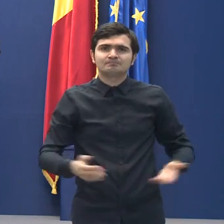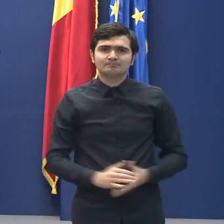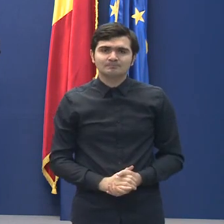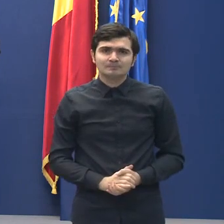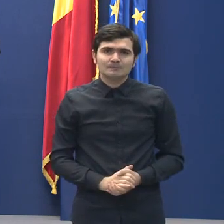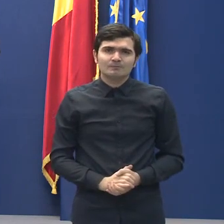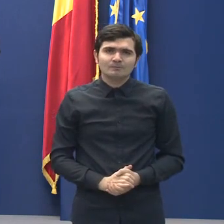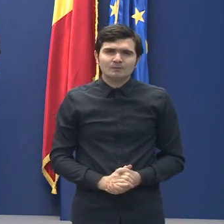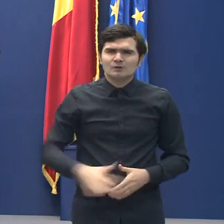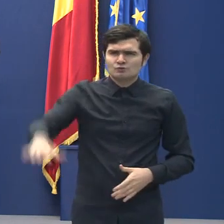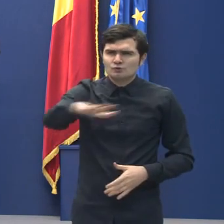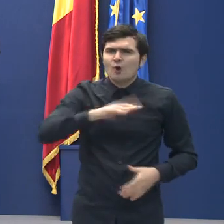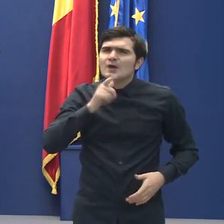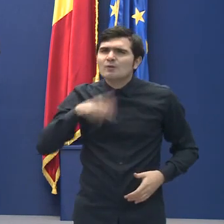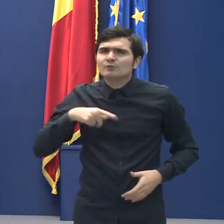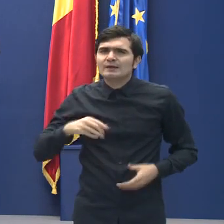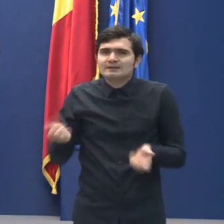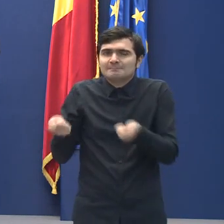În zonele carantinate,